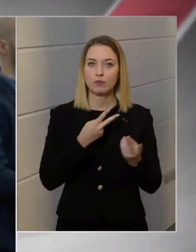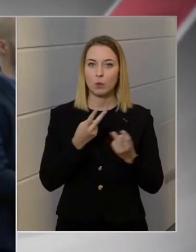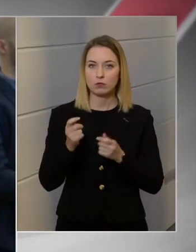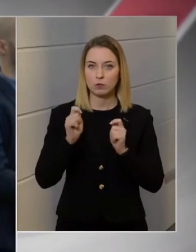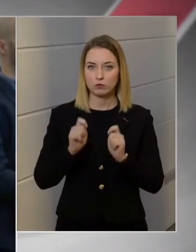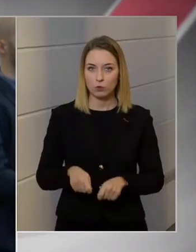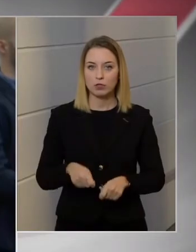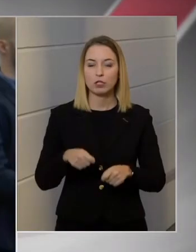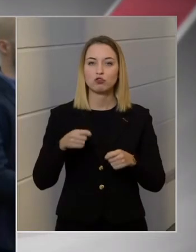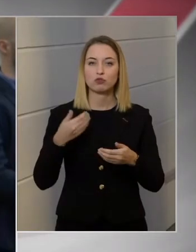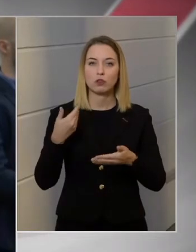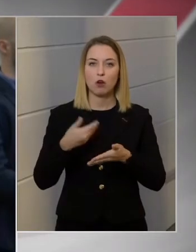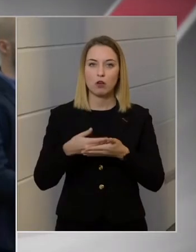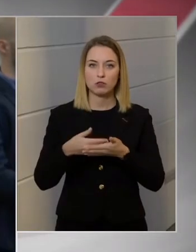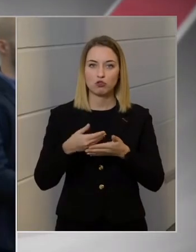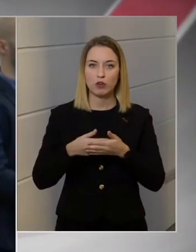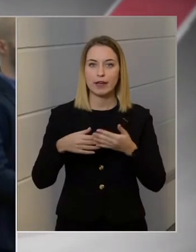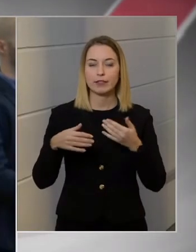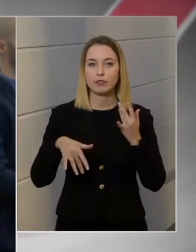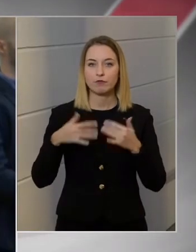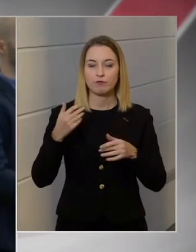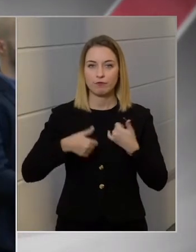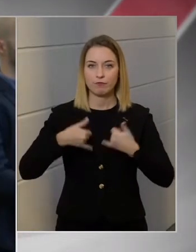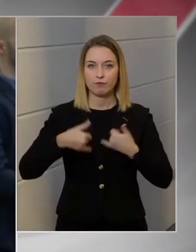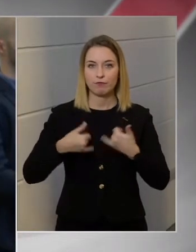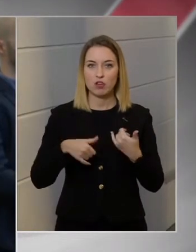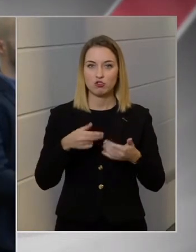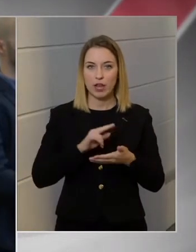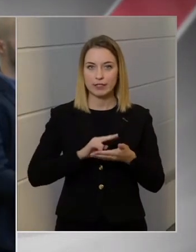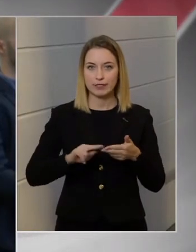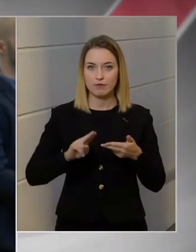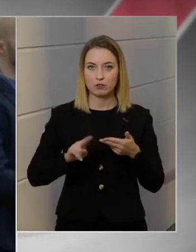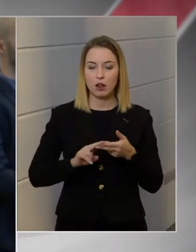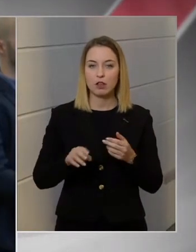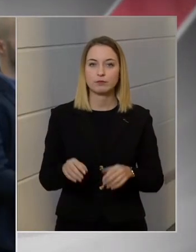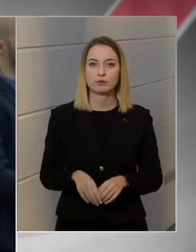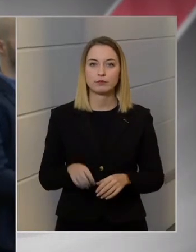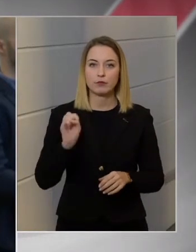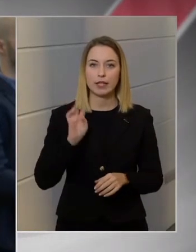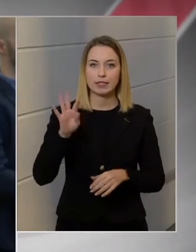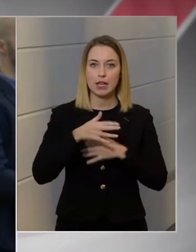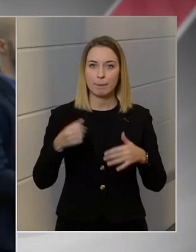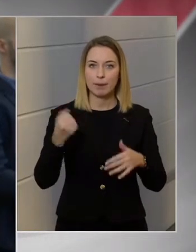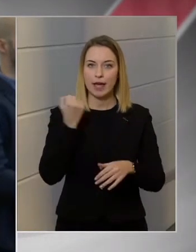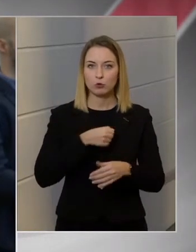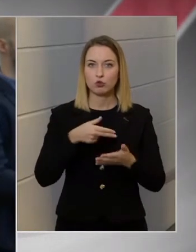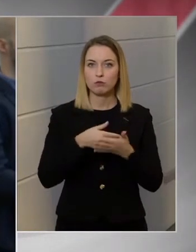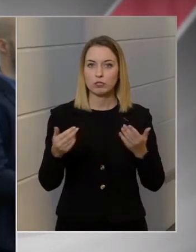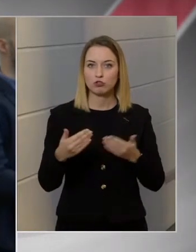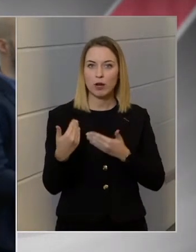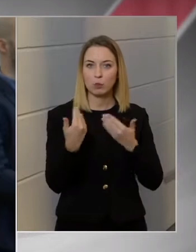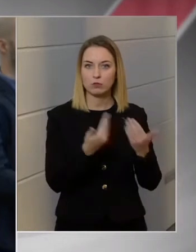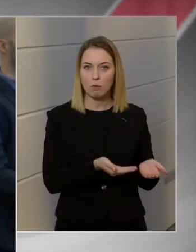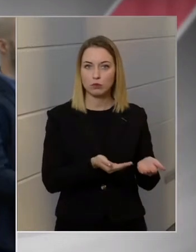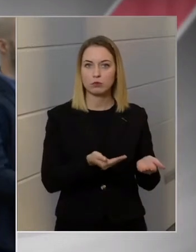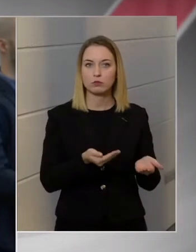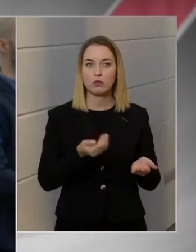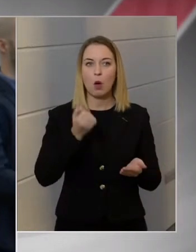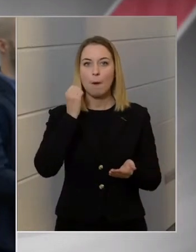gazdasági versenyhivatal, mi szerint Bigel László cégcsoport a 14 milliárdos bírságot kapott a